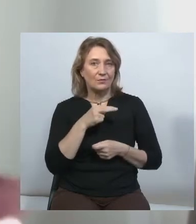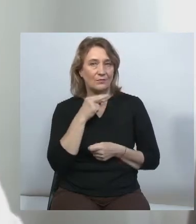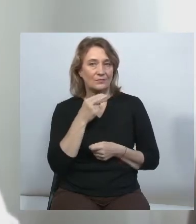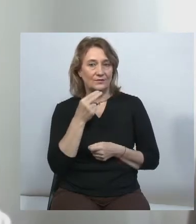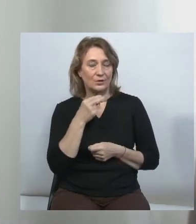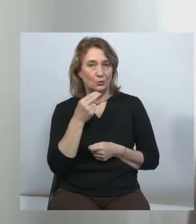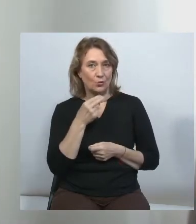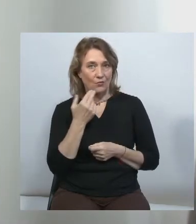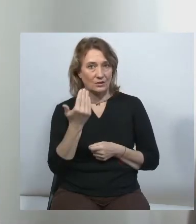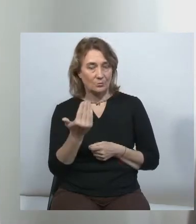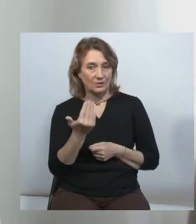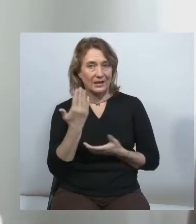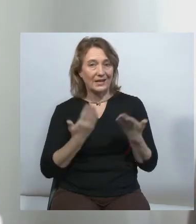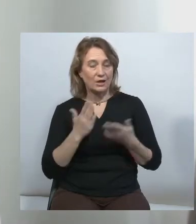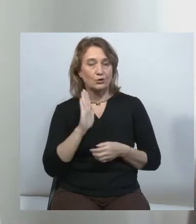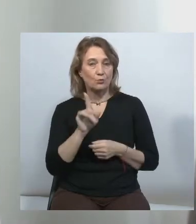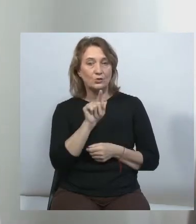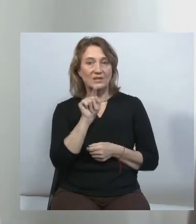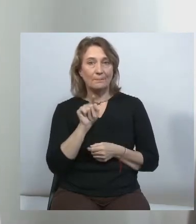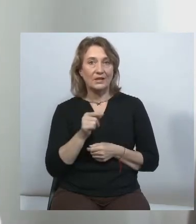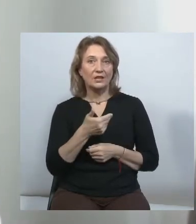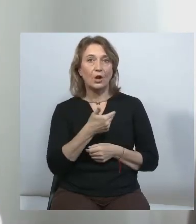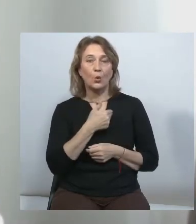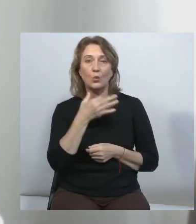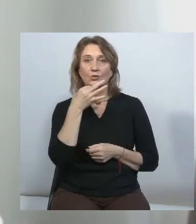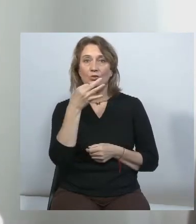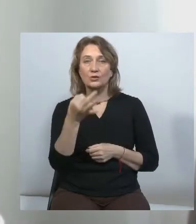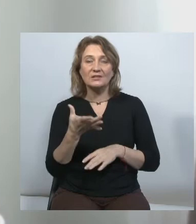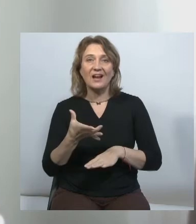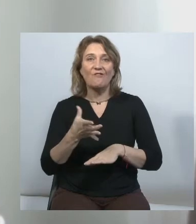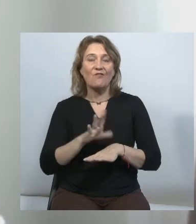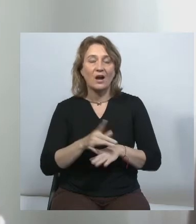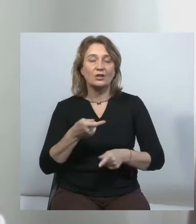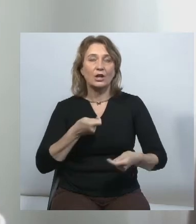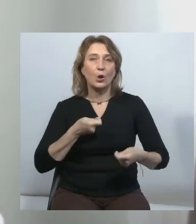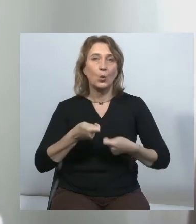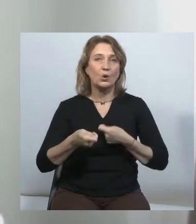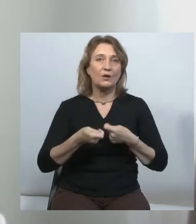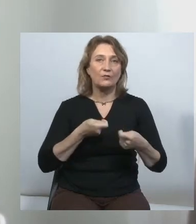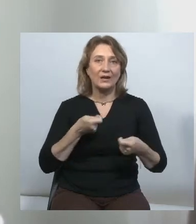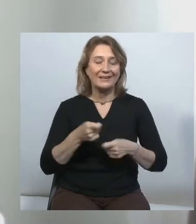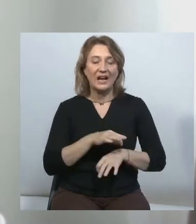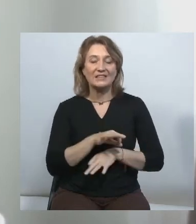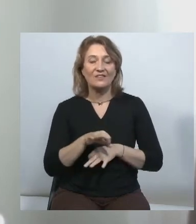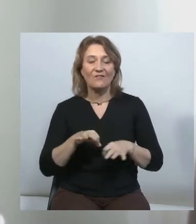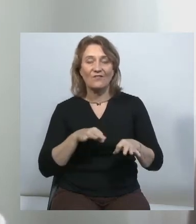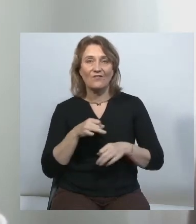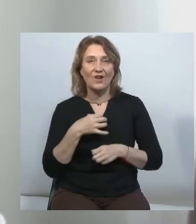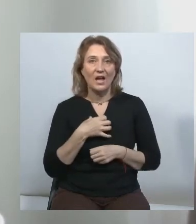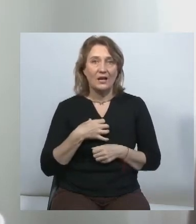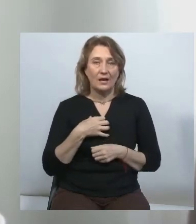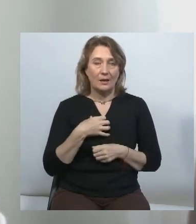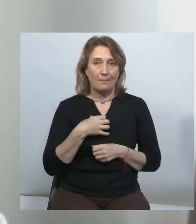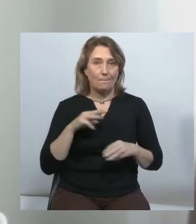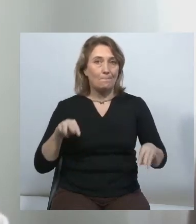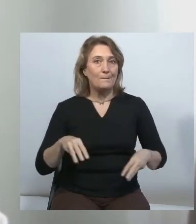увагу, якщо будуть запитання. Але я вам хочу сказати, що факт регулювання сфери медіа ніяк не може тлумачитись